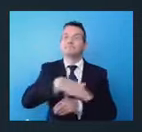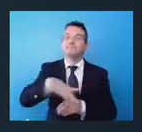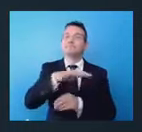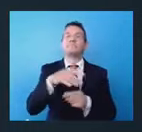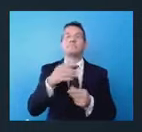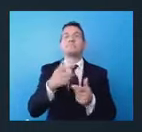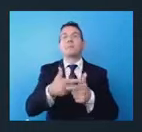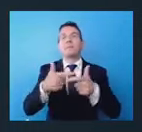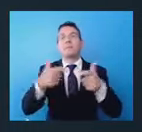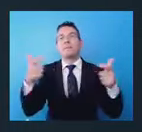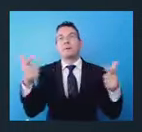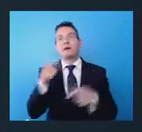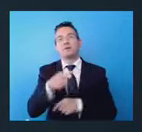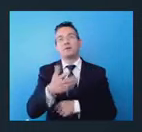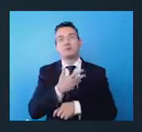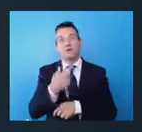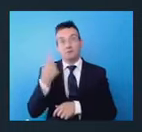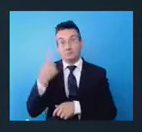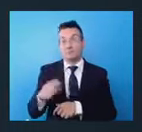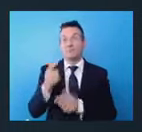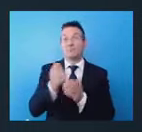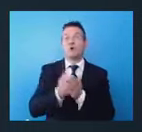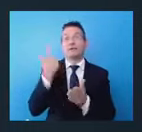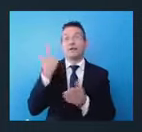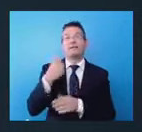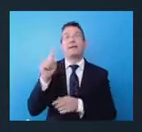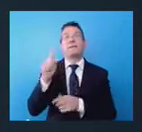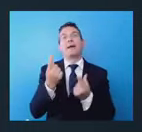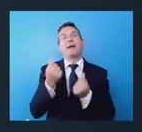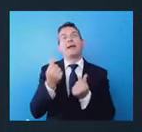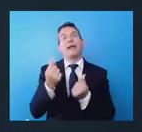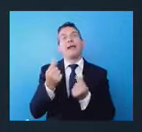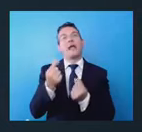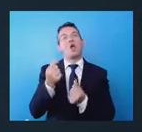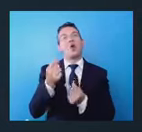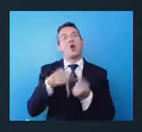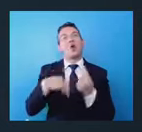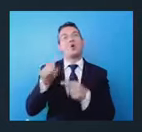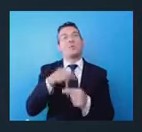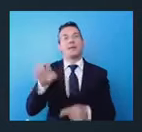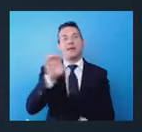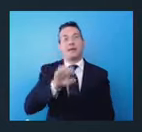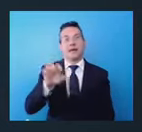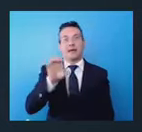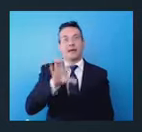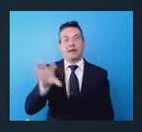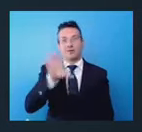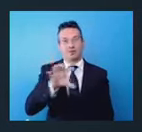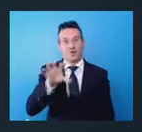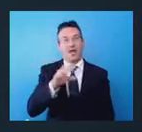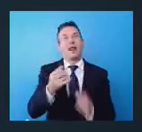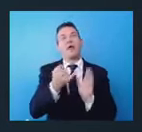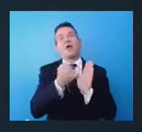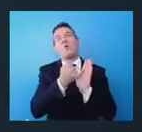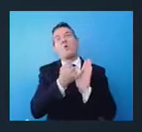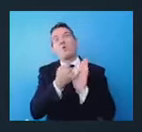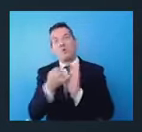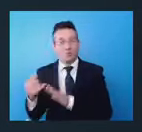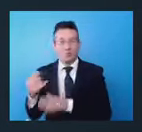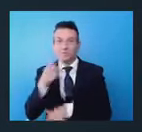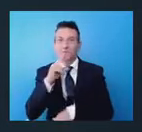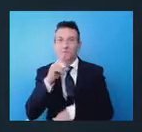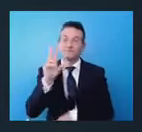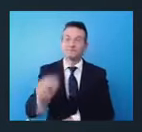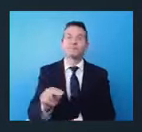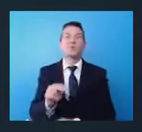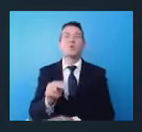assume una rilevanza cruciale anche a livello di economia regionale. Da ultimo e in conclusione permetteteci di fare un'accenna anche